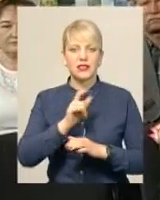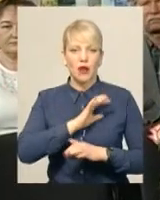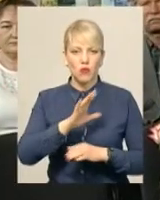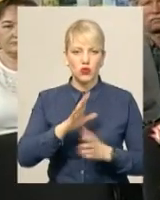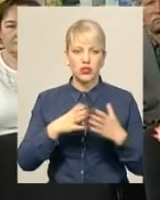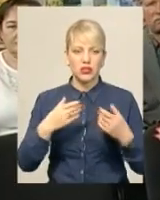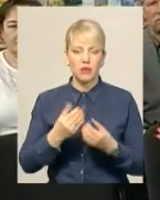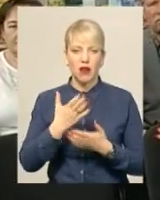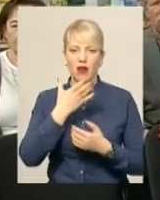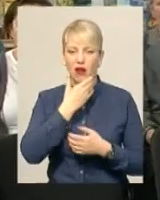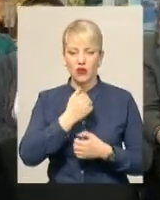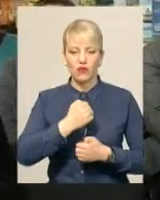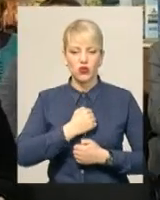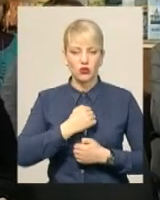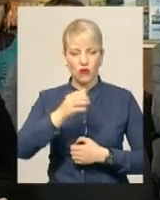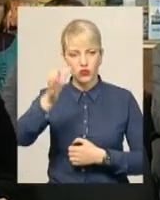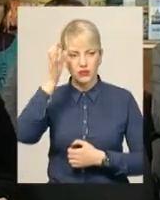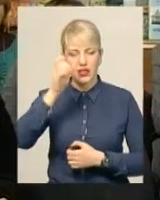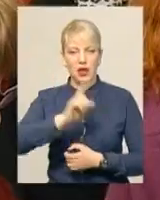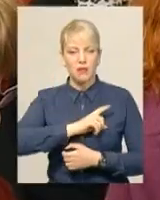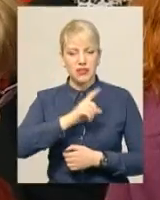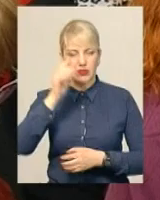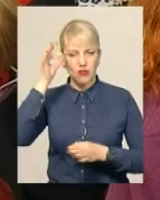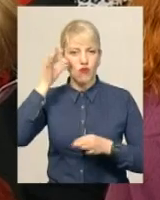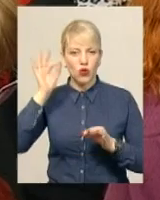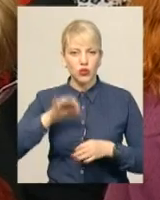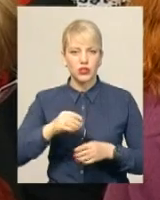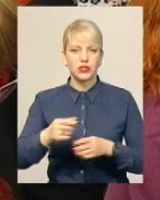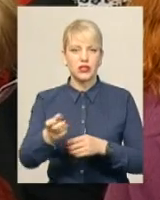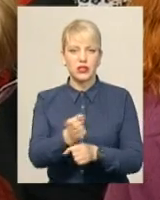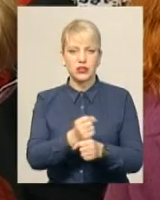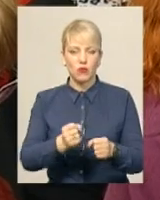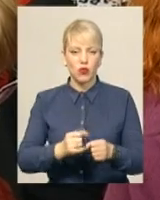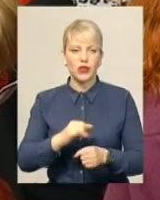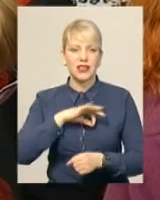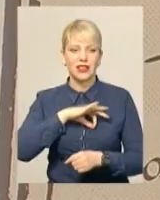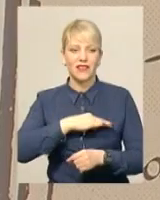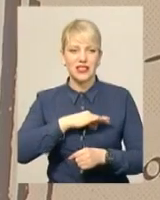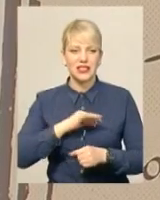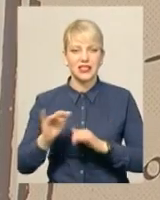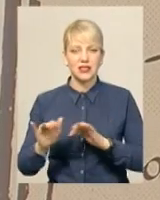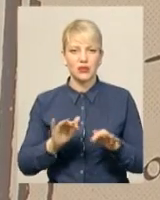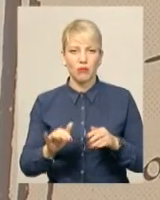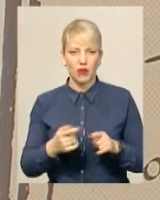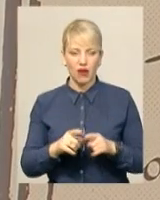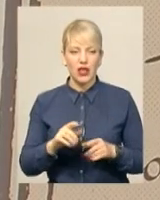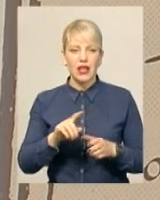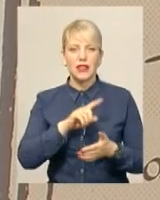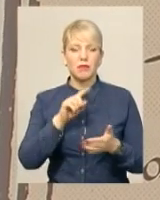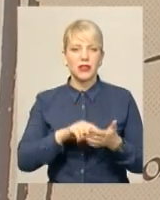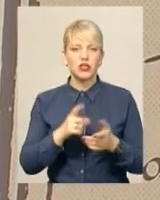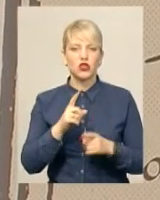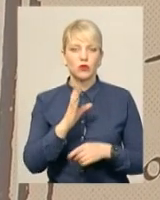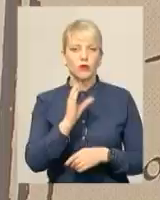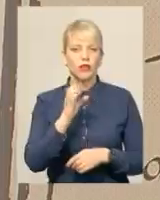гарну військову освіту і майстерно володіє зброєю та навичками диверсійно-розвідувальної справи. На запитання, чому саме вестерн,